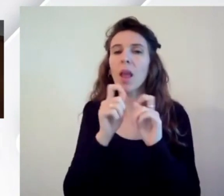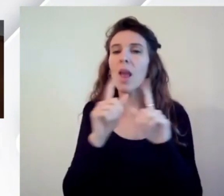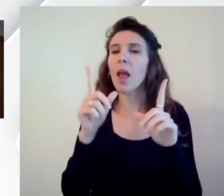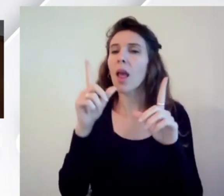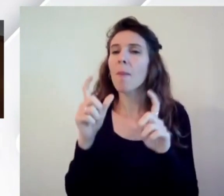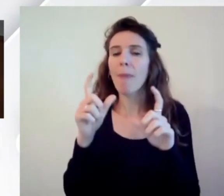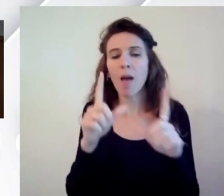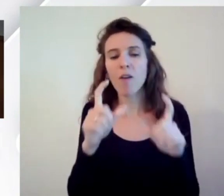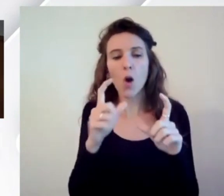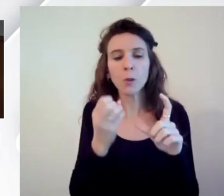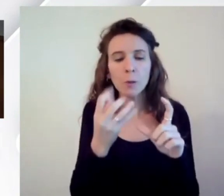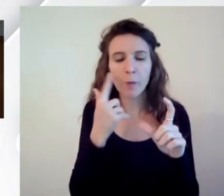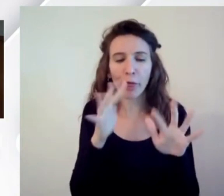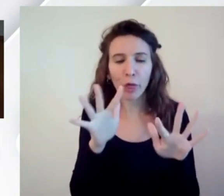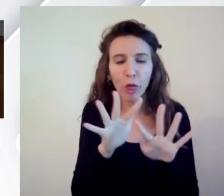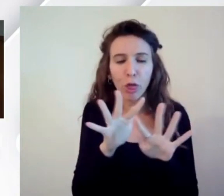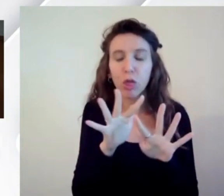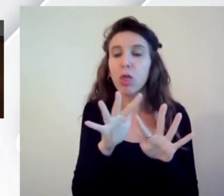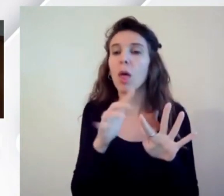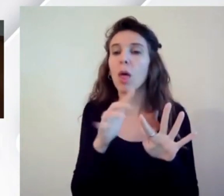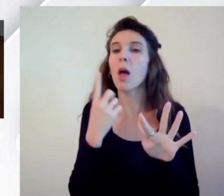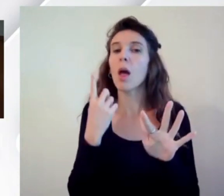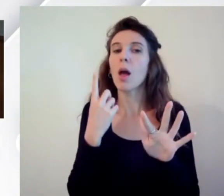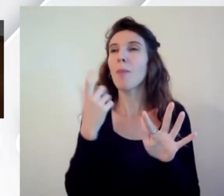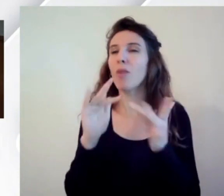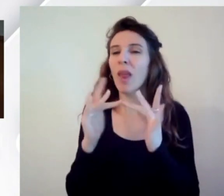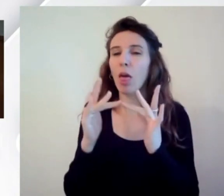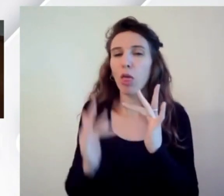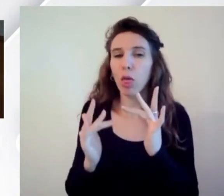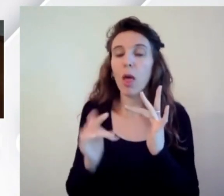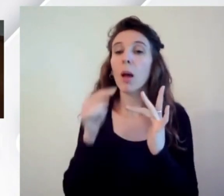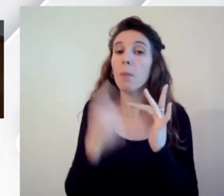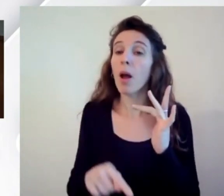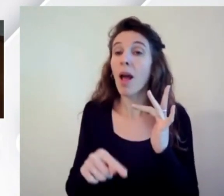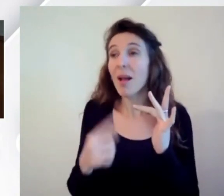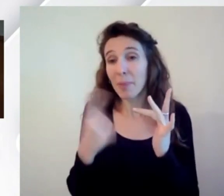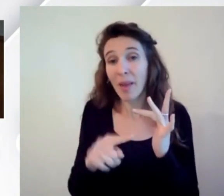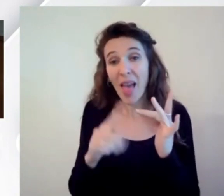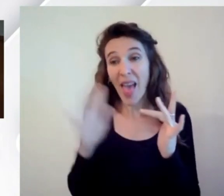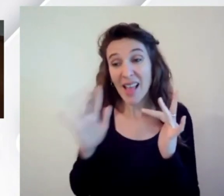sul browser dello smartphone anche in quel caso